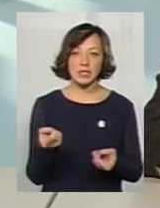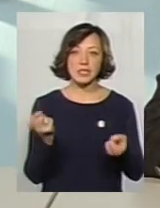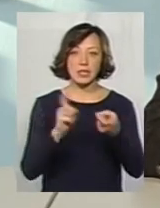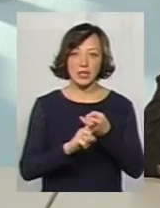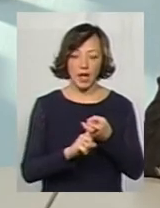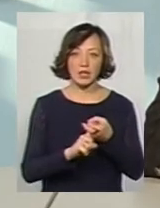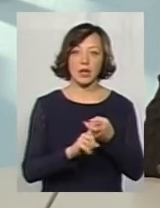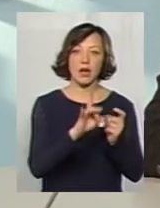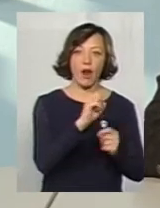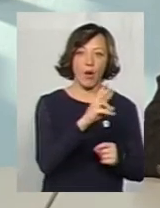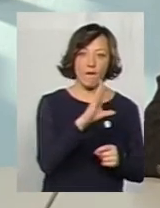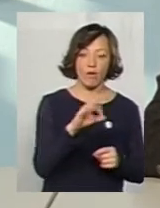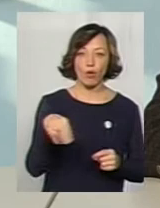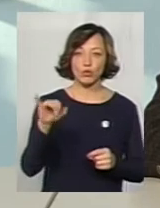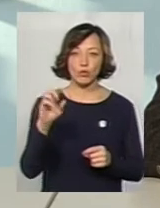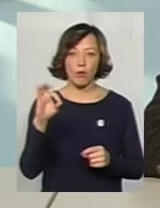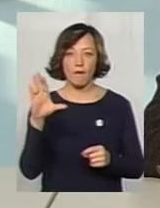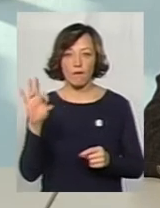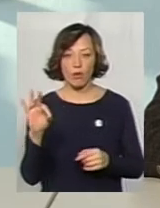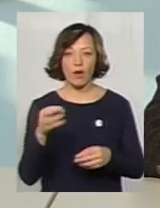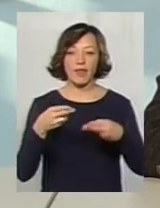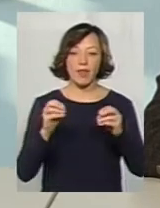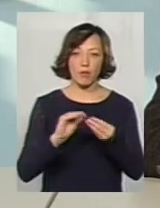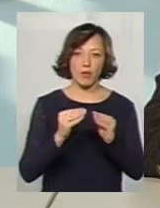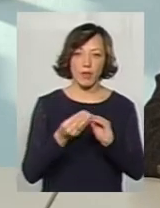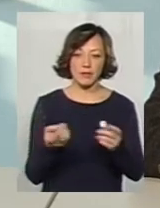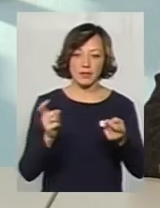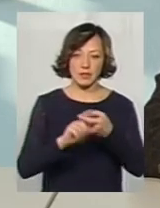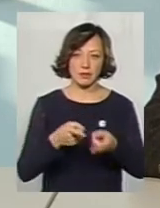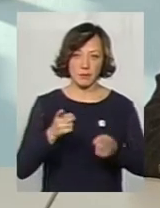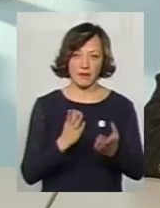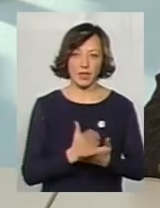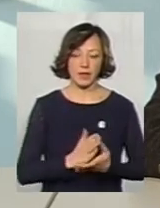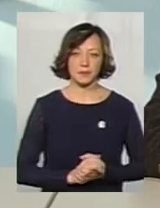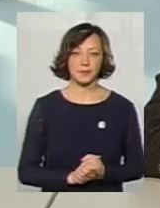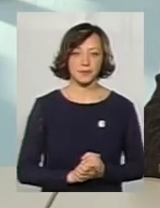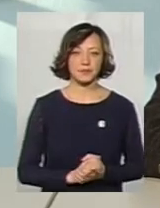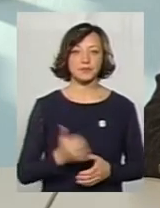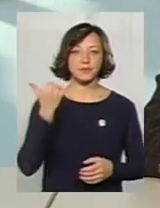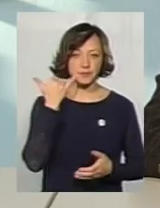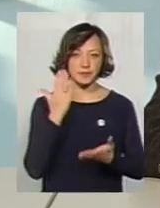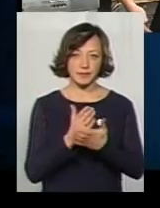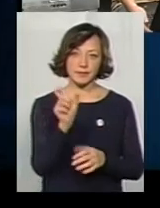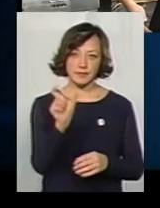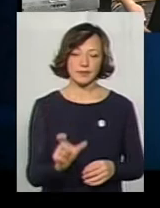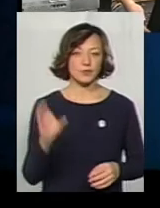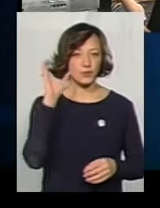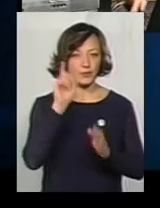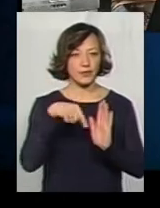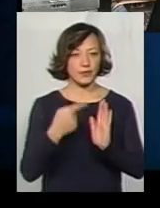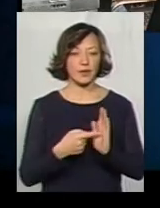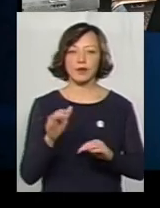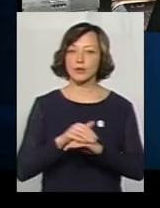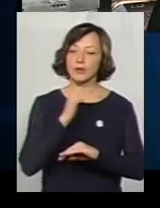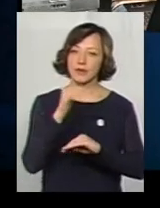якраз безпосередньо раково і дубово, де проблеми зі з'єднанням насправді є. У нас на зв'язку є глядач, давайте почуємо питання. Добрий